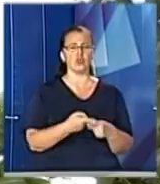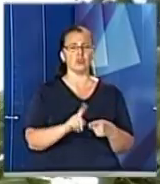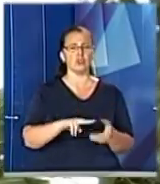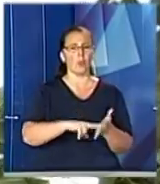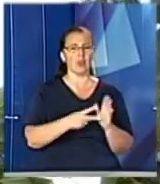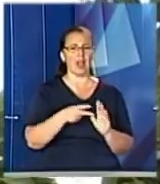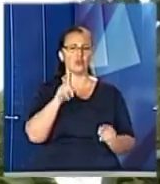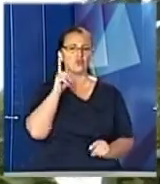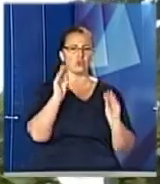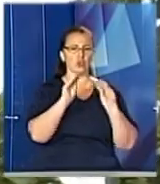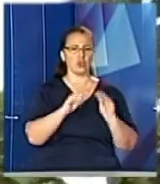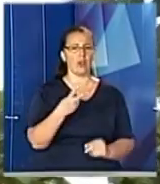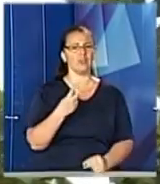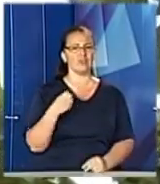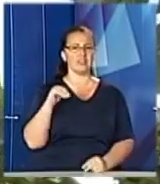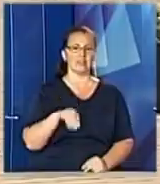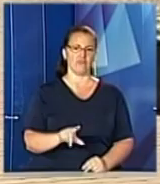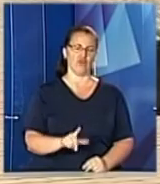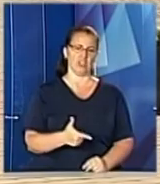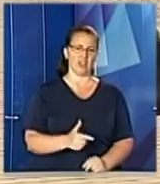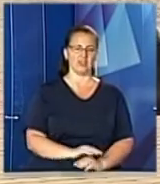озеленення – 200 тисяч гривень.